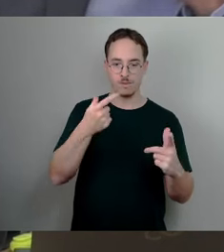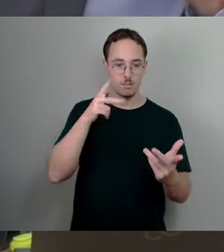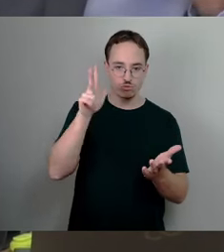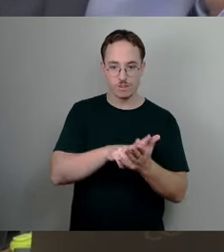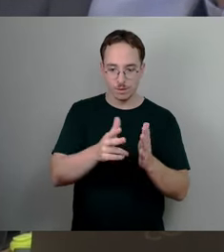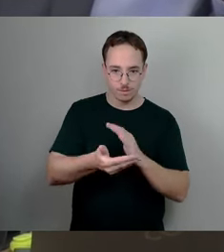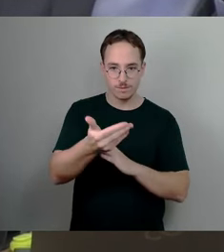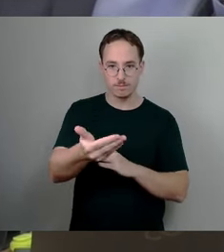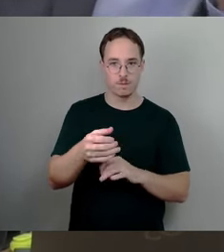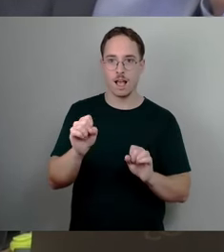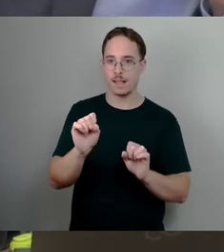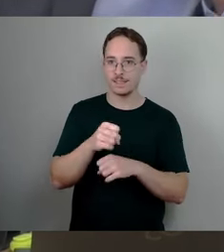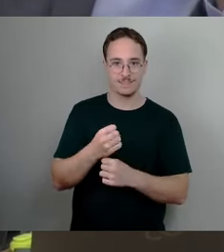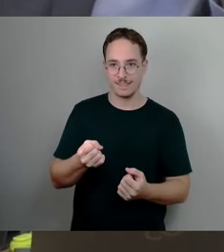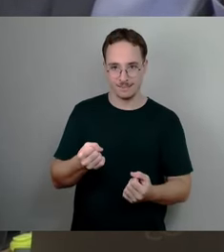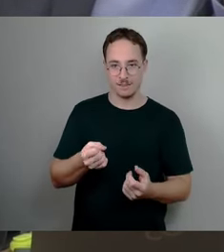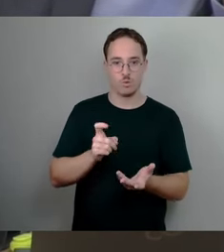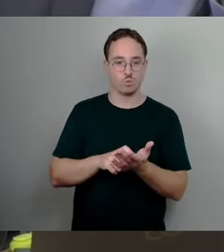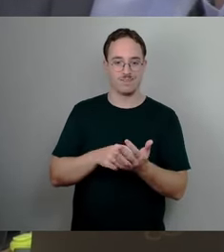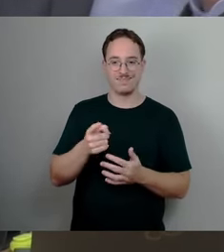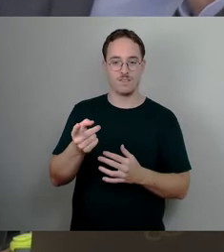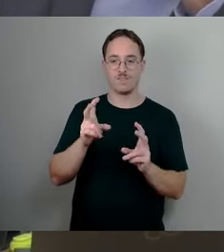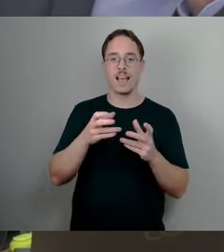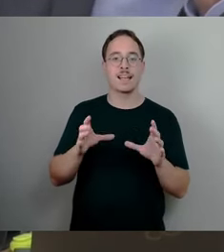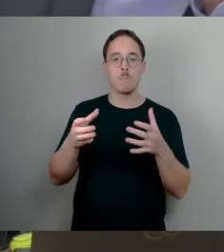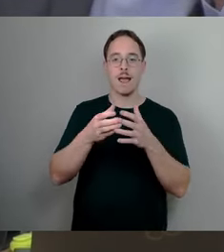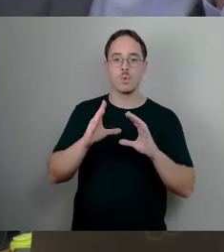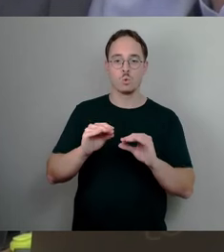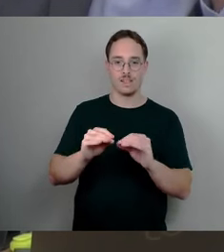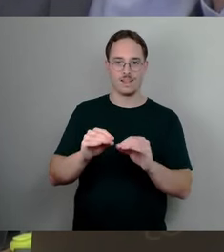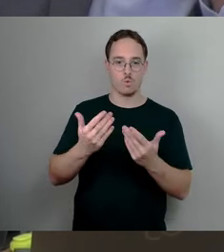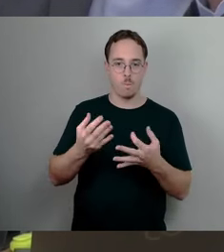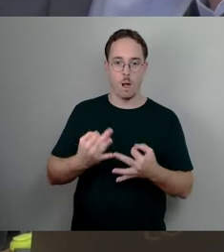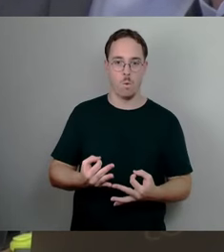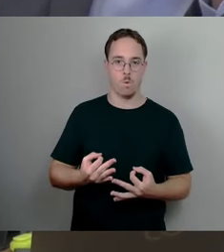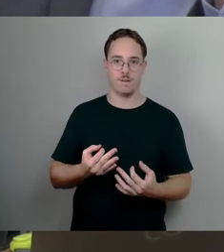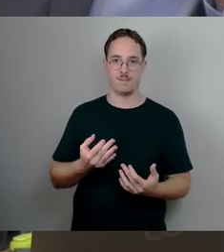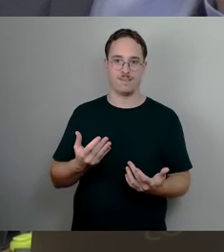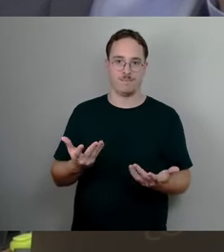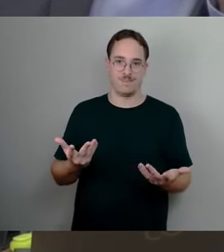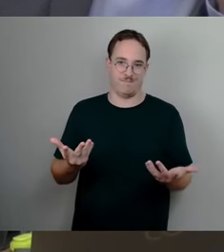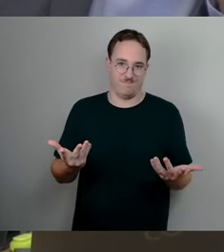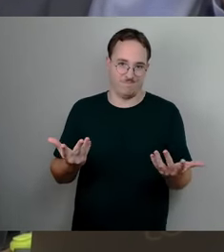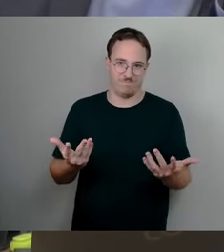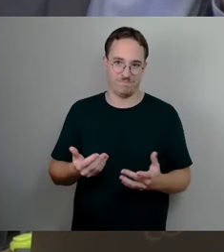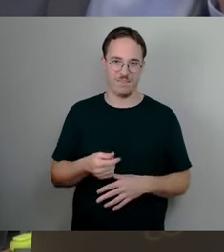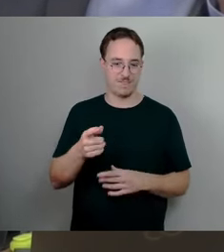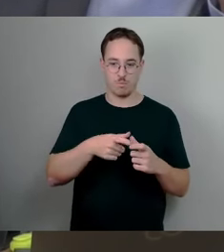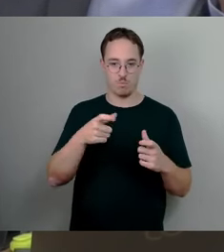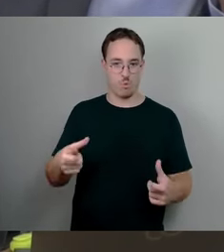erfordern. Und für eine Brücke kriege ich nun mal in der Form, um mit Spendenbescheinigung ausreichen zu können, keine